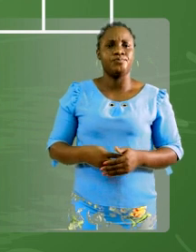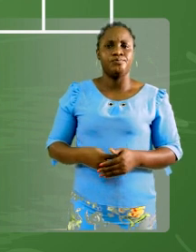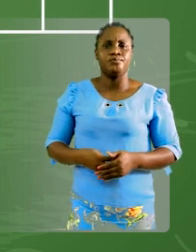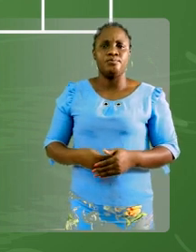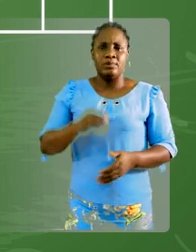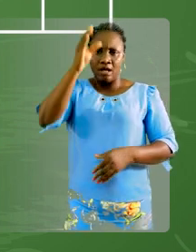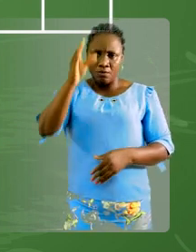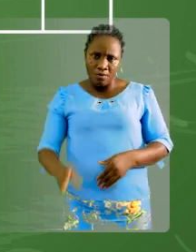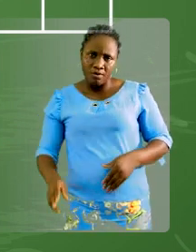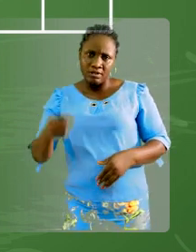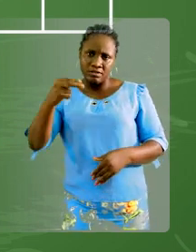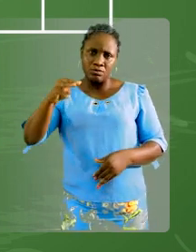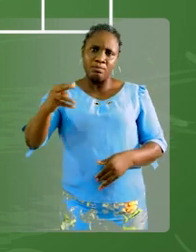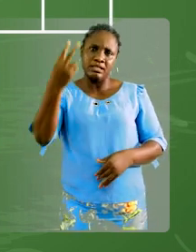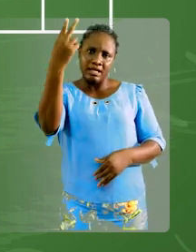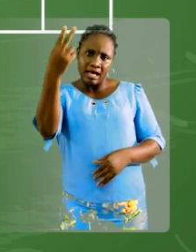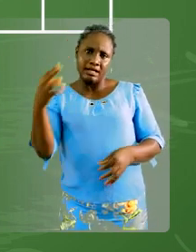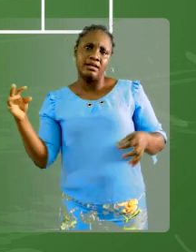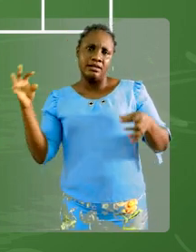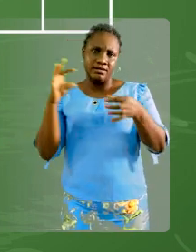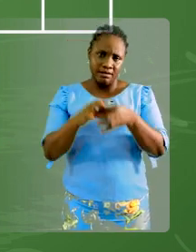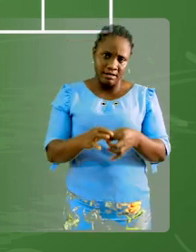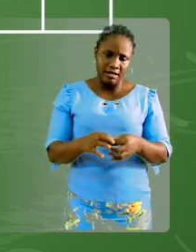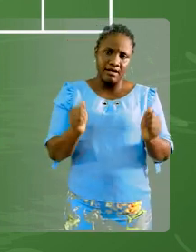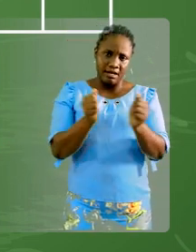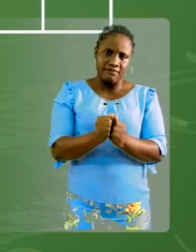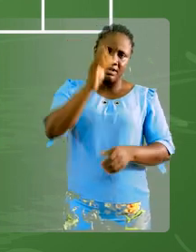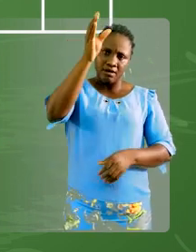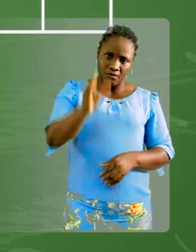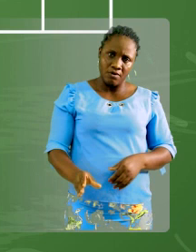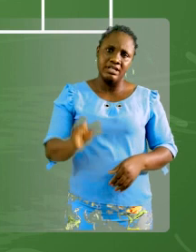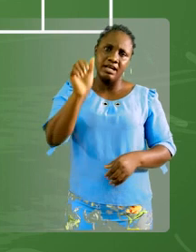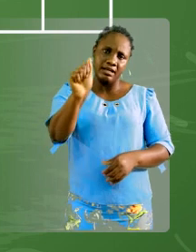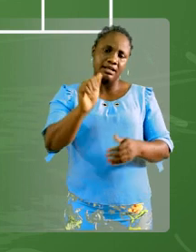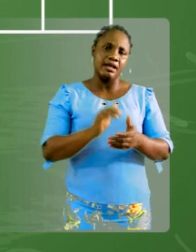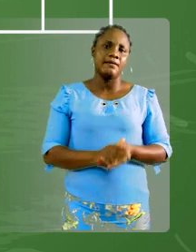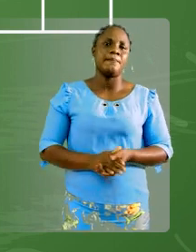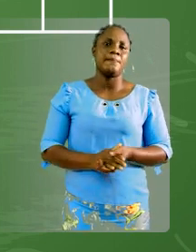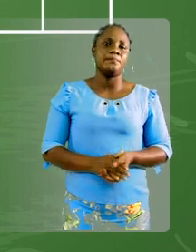la colonne des hétomètre carré et puis on va mettre ça avec la colonne des hectares.